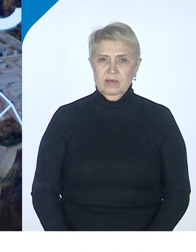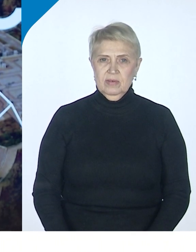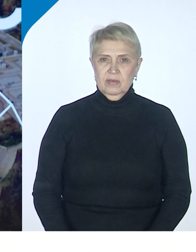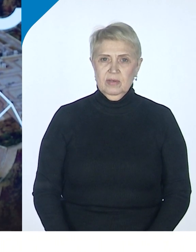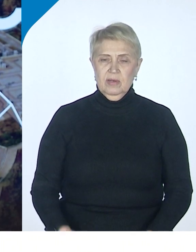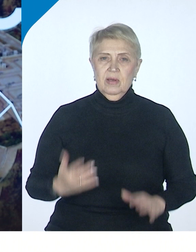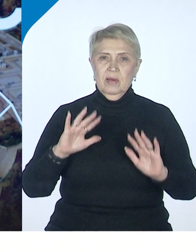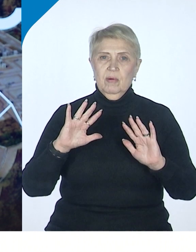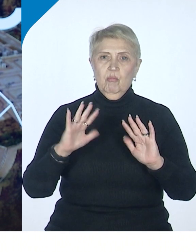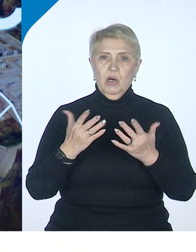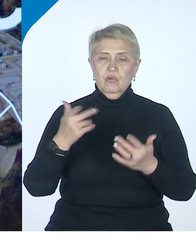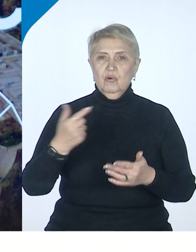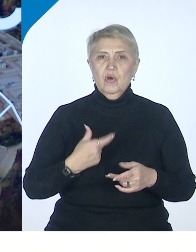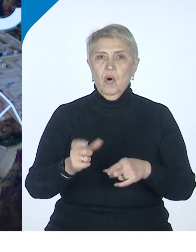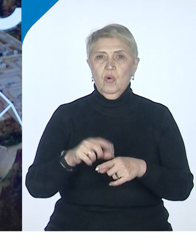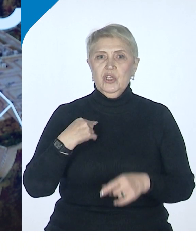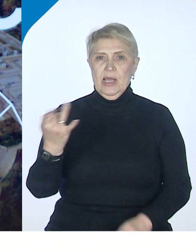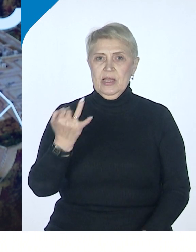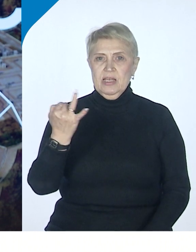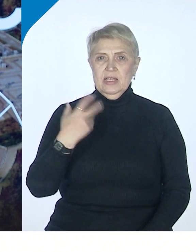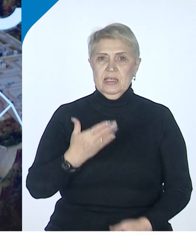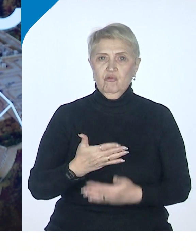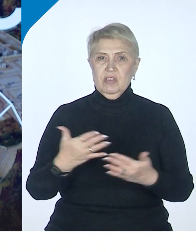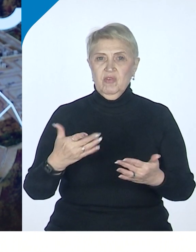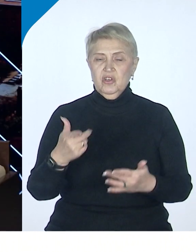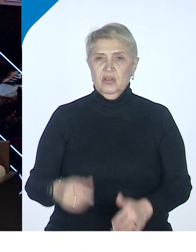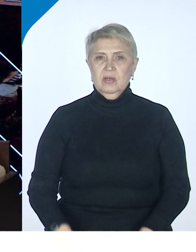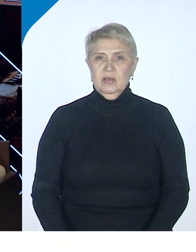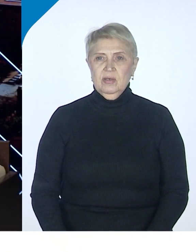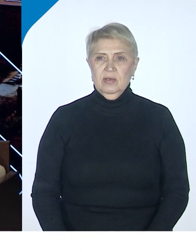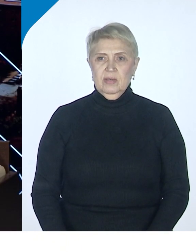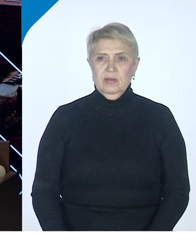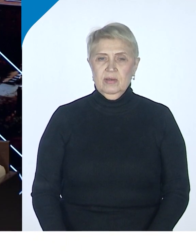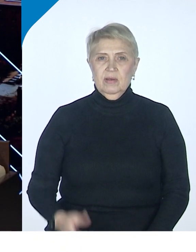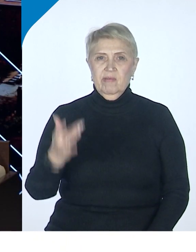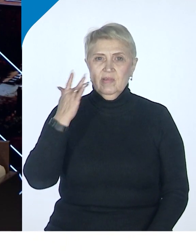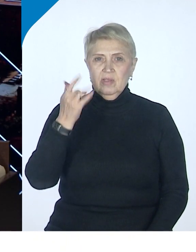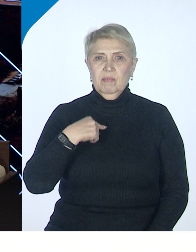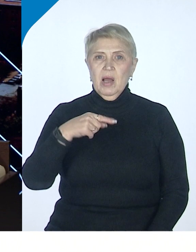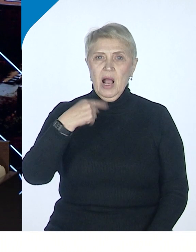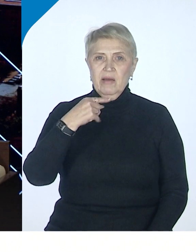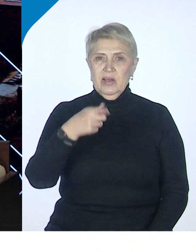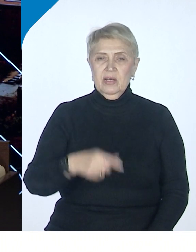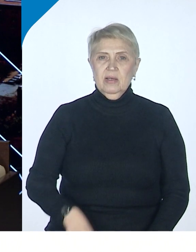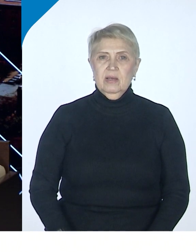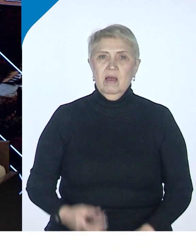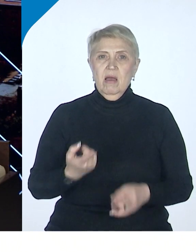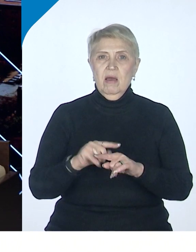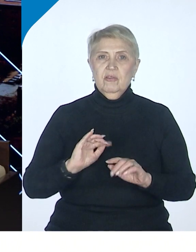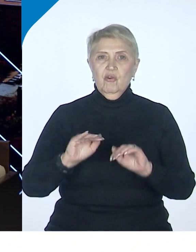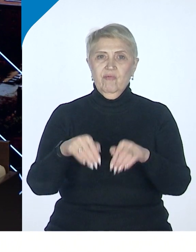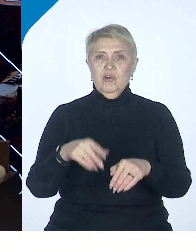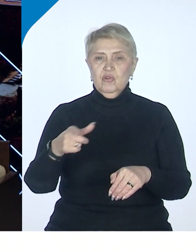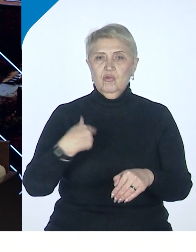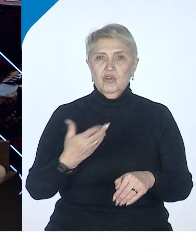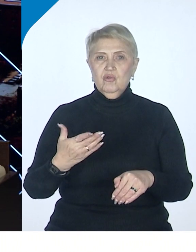происходит ведь очень такая интересная вещь. Вот всегда мы говорили, это вошло уже в экономическую